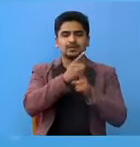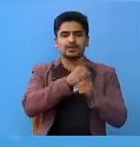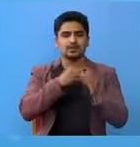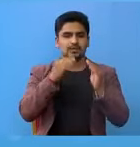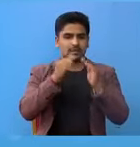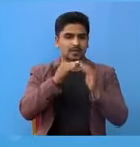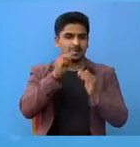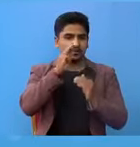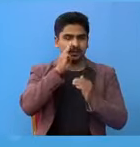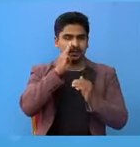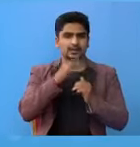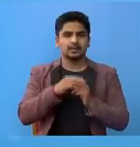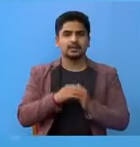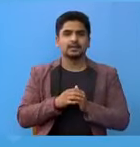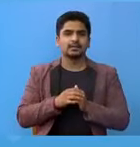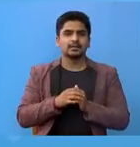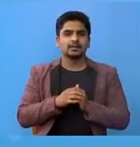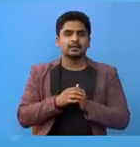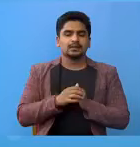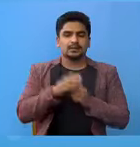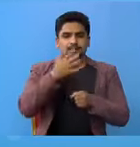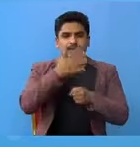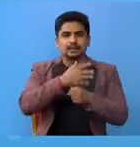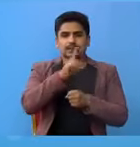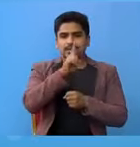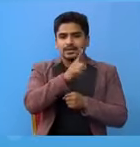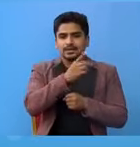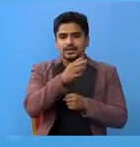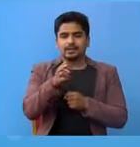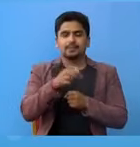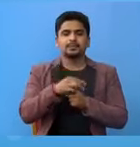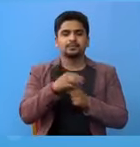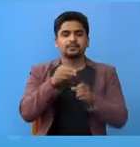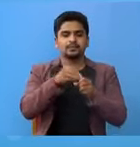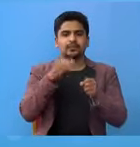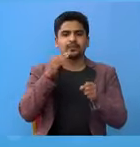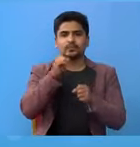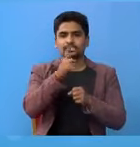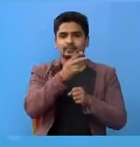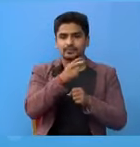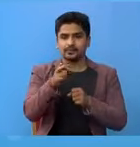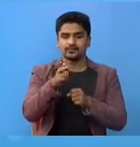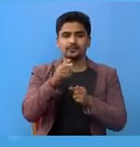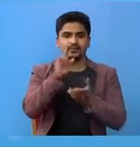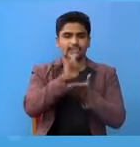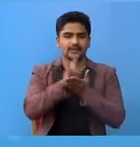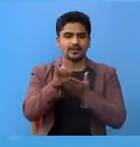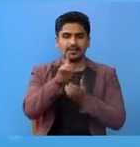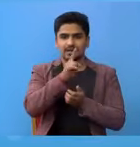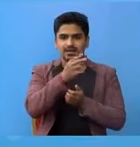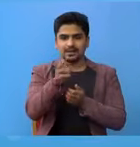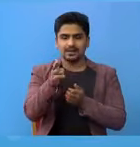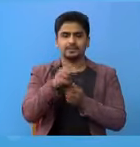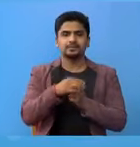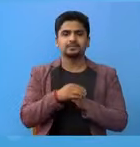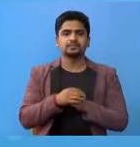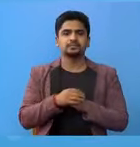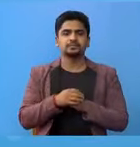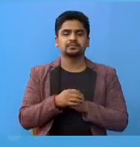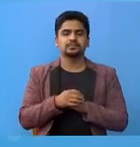अस्पताल मारा जुन प्रयोक्साला मा बक्तपुर का एक जना, धनुशा का एक जना, जापा का एक जना,